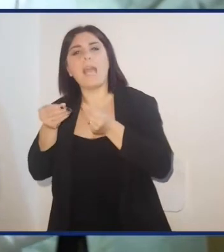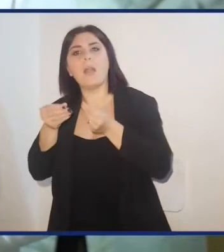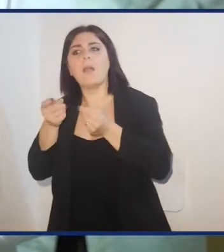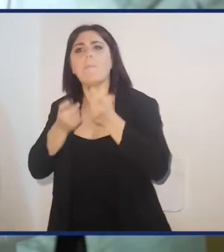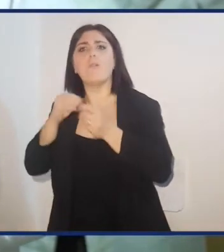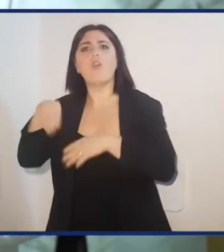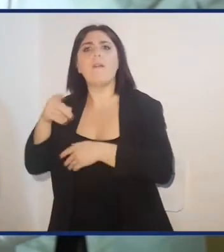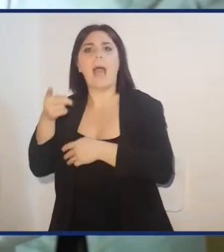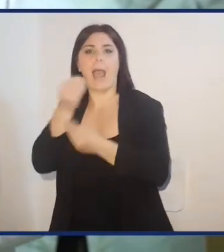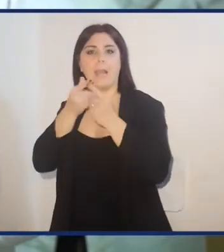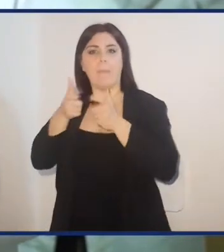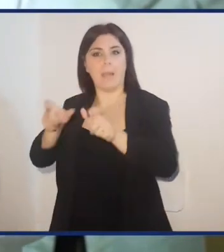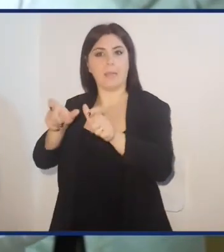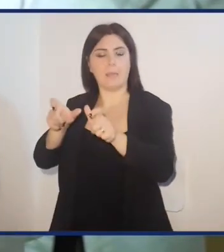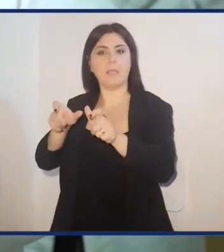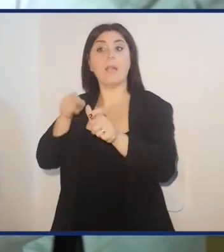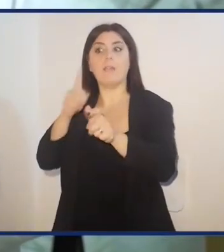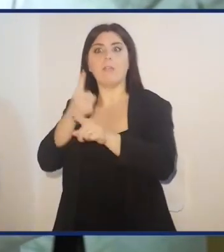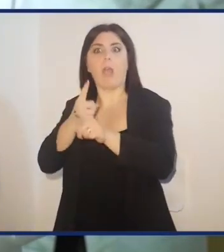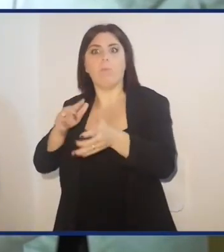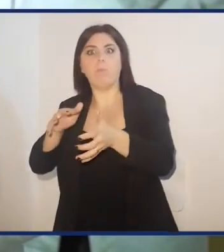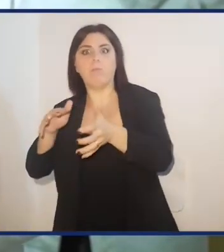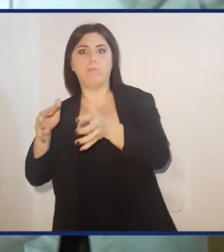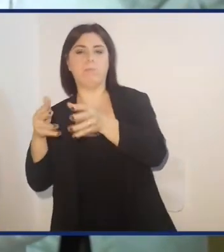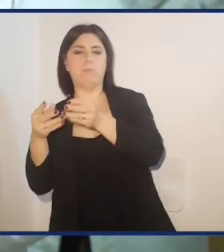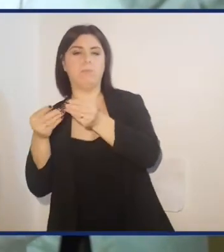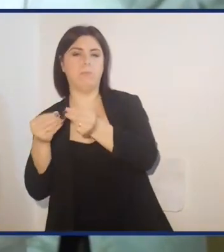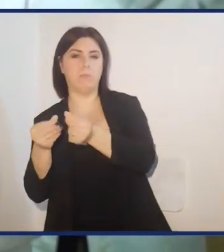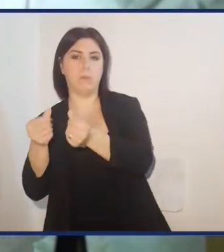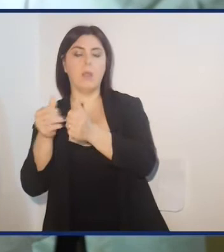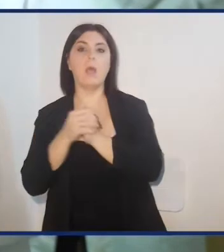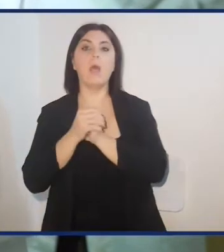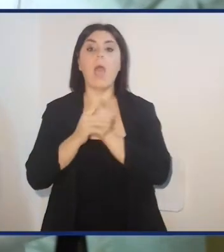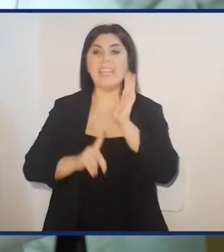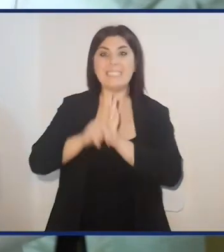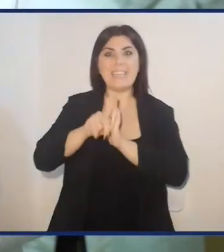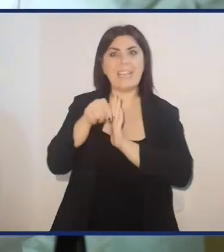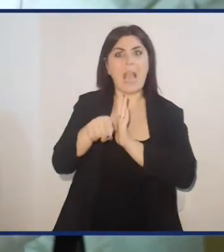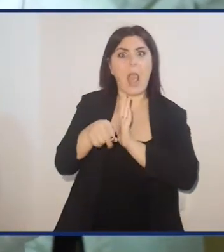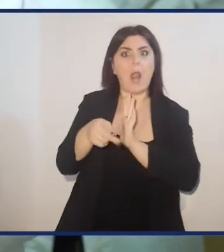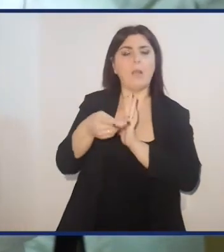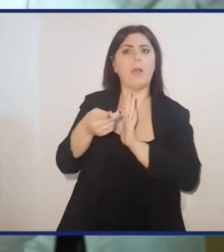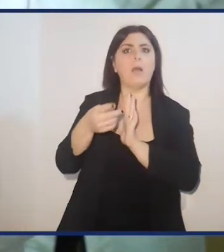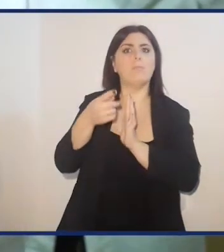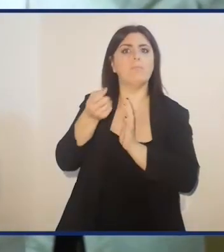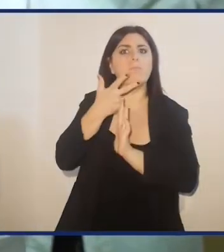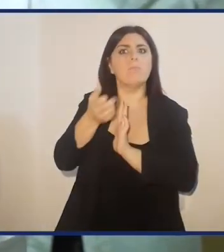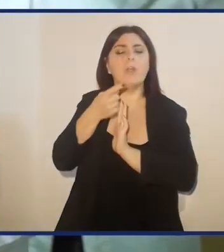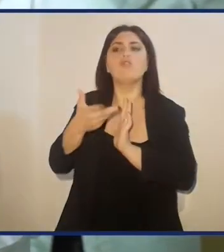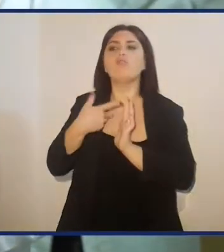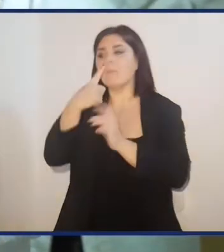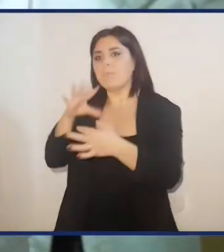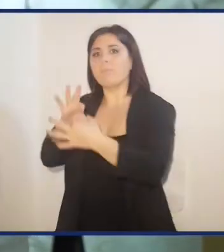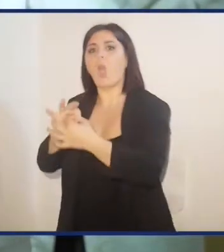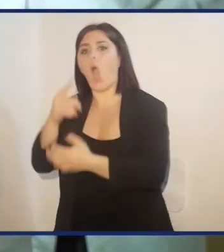proveniente dagli alimenti, indice di decomposizione, e ogni segnale è caratteristico per ogni